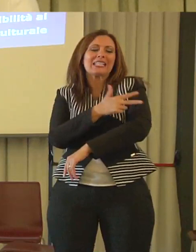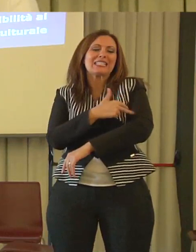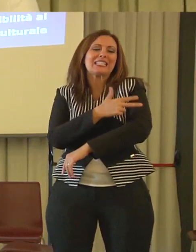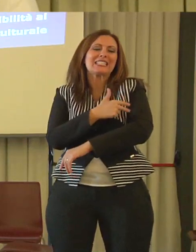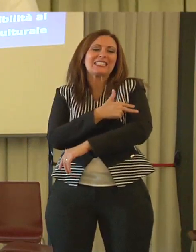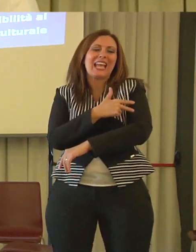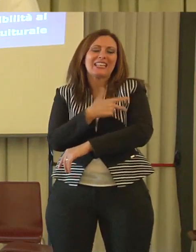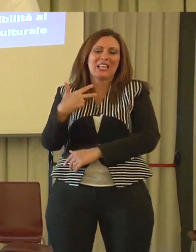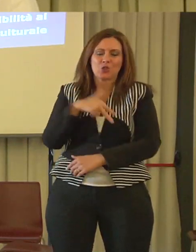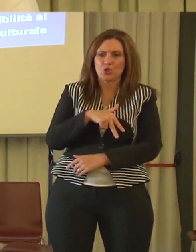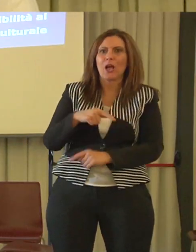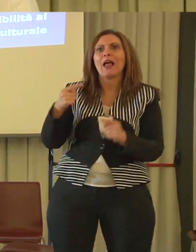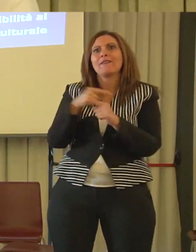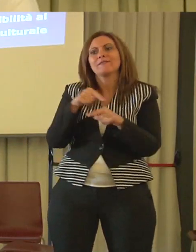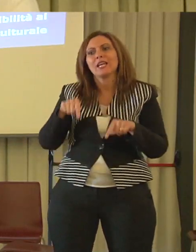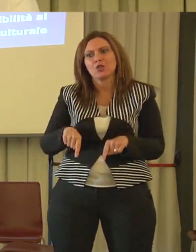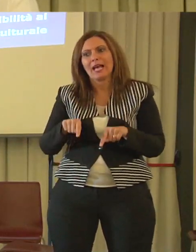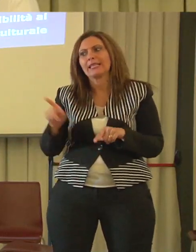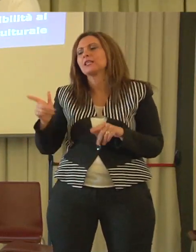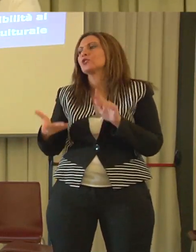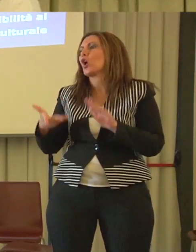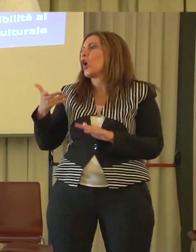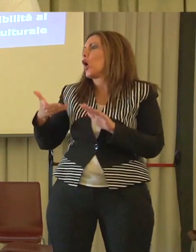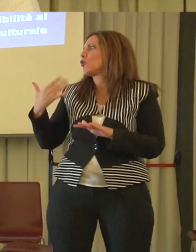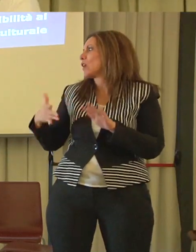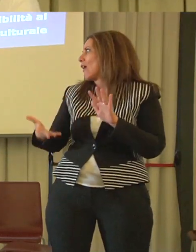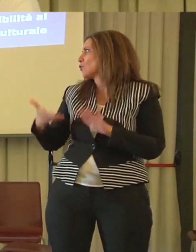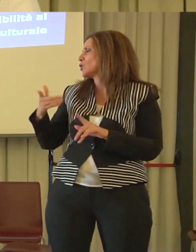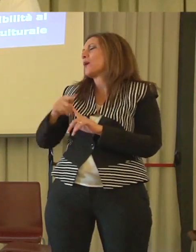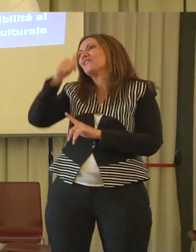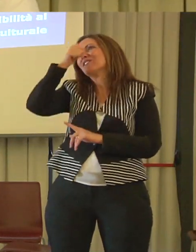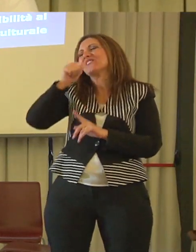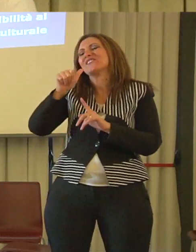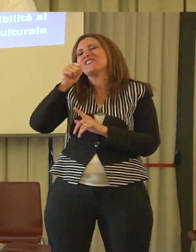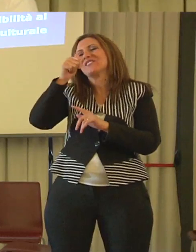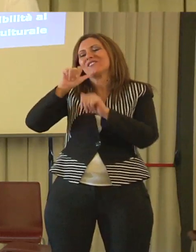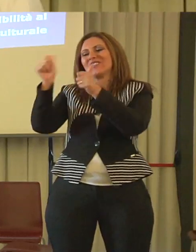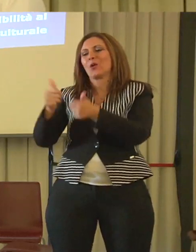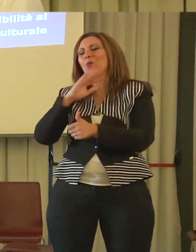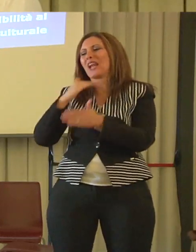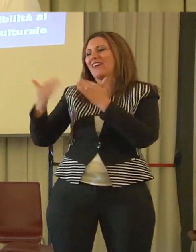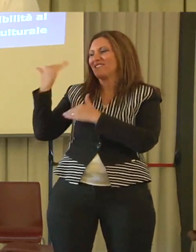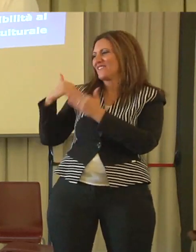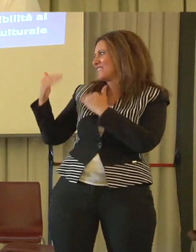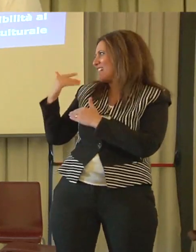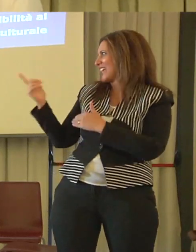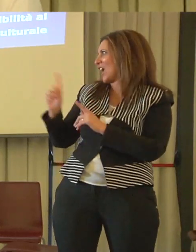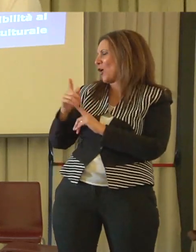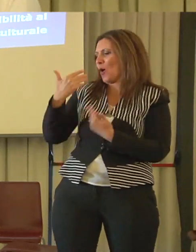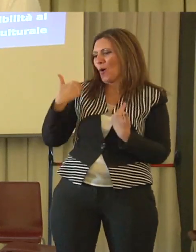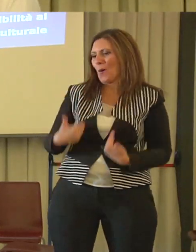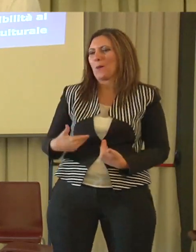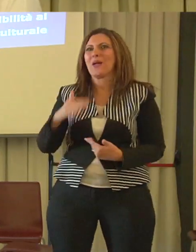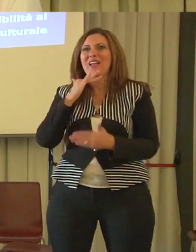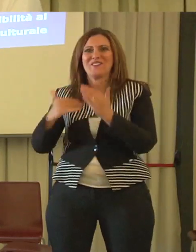disagio, invece magari questa vecchia figura, non vecchia, giovanile dell'assistente sociale che dà